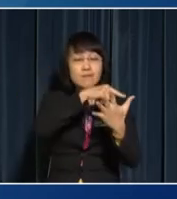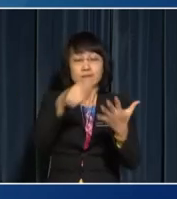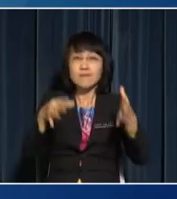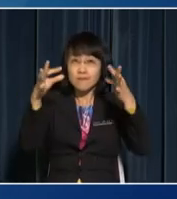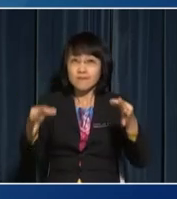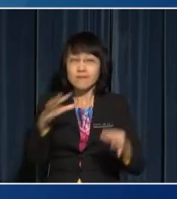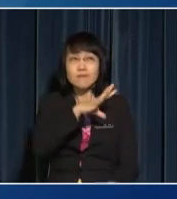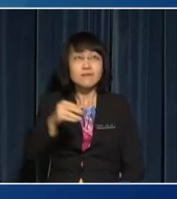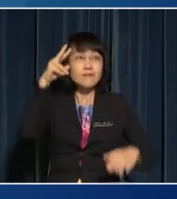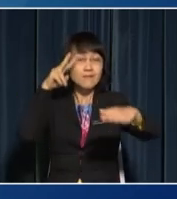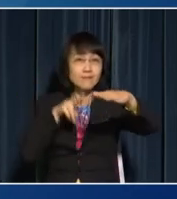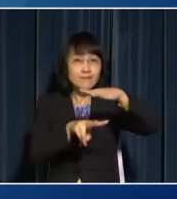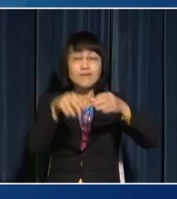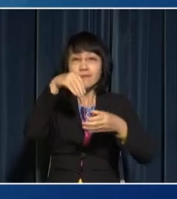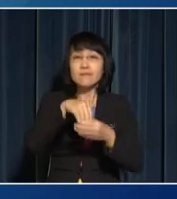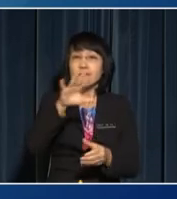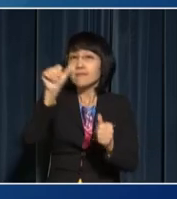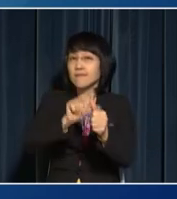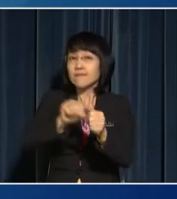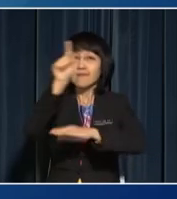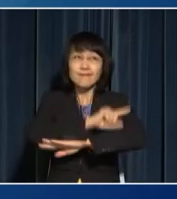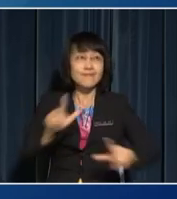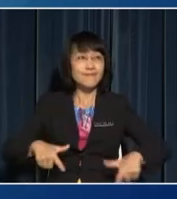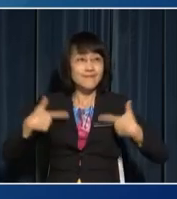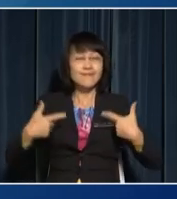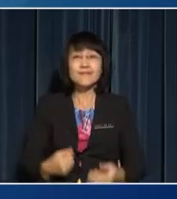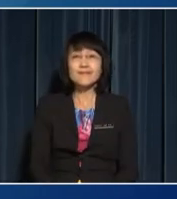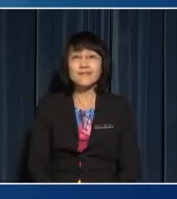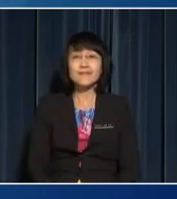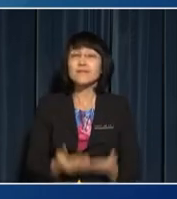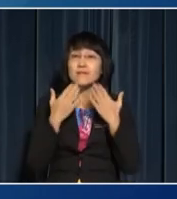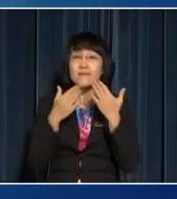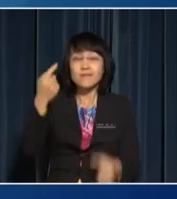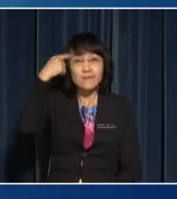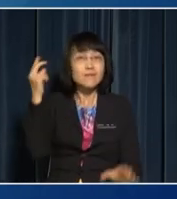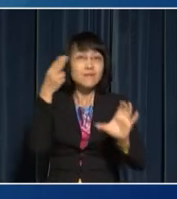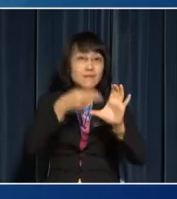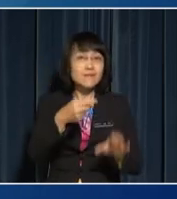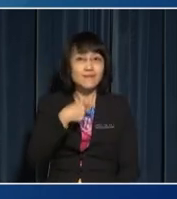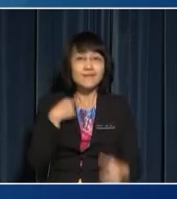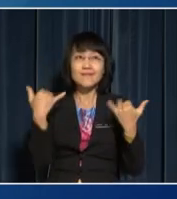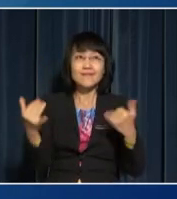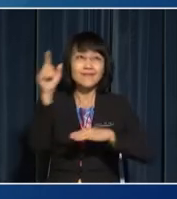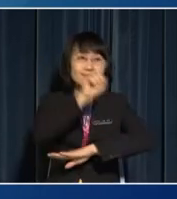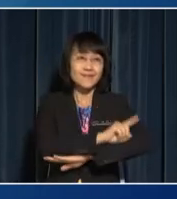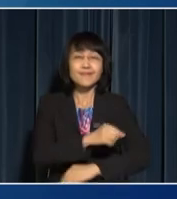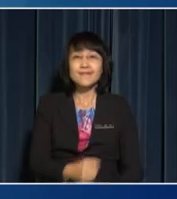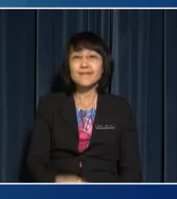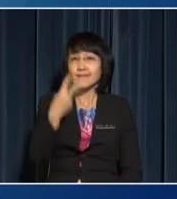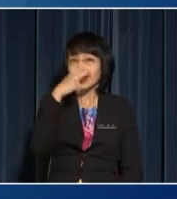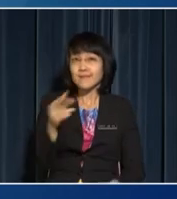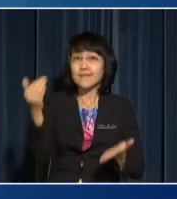inferences and predicting in your daily life Thank you for joining me here today